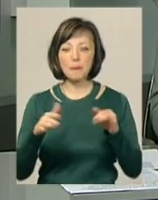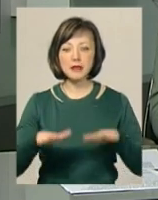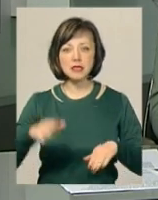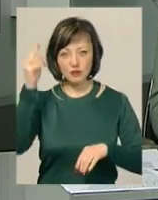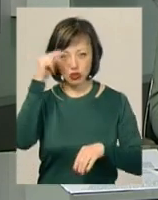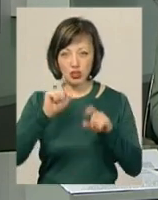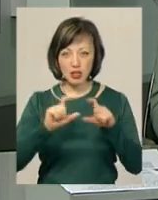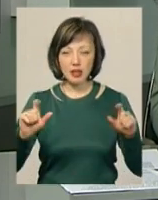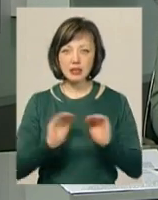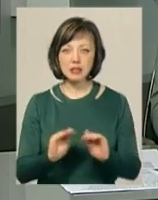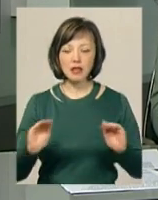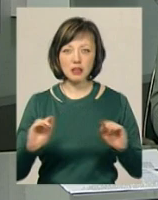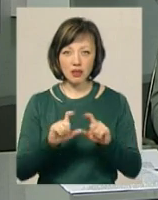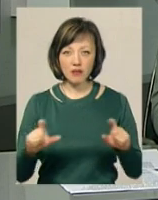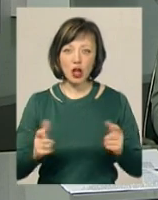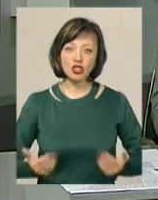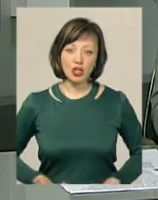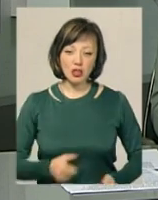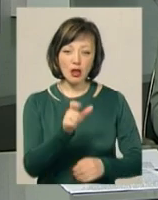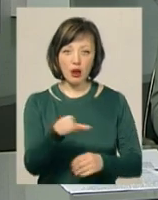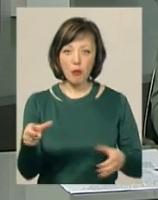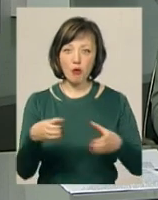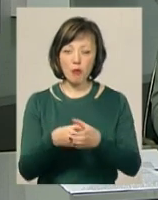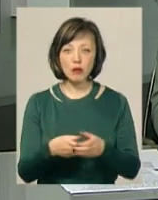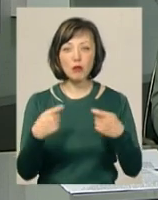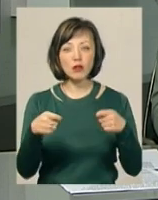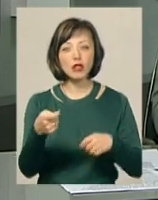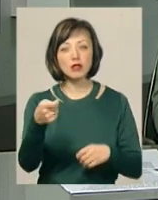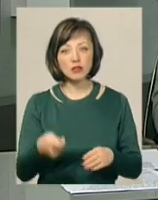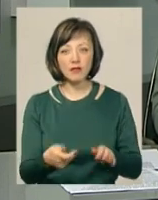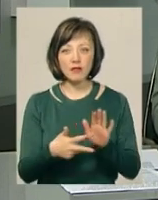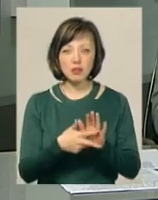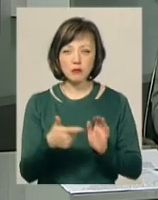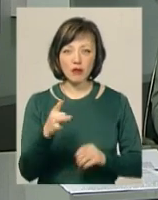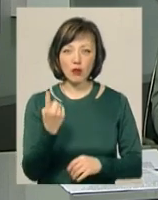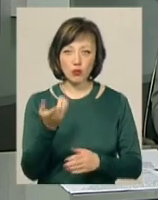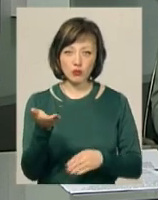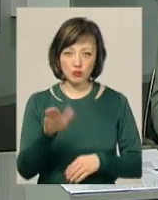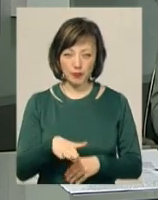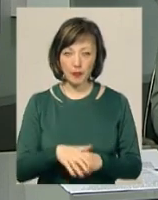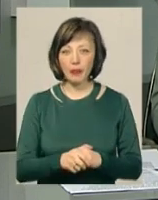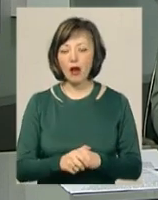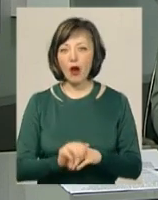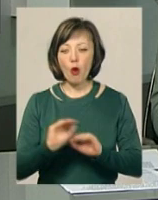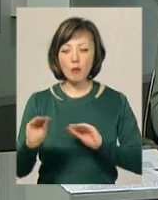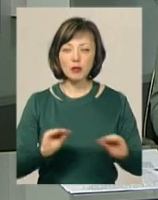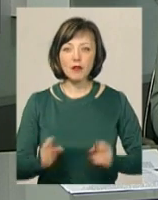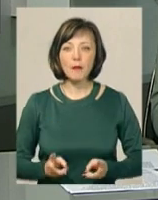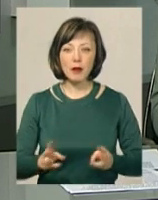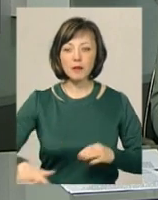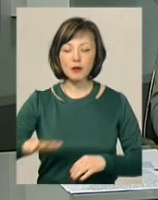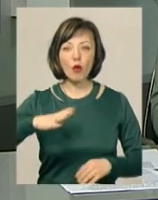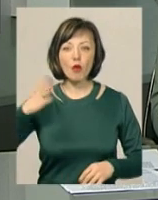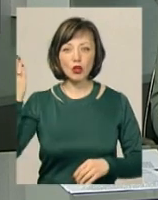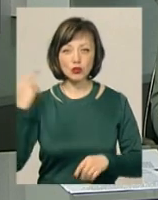шкіл і дитсадків. А жителям громади хліб продаватимуть за нижчею, аніж в області ціною – 8 гривень за буханець. Облаштували пекарню у приміщенні